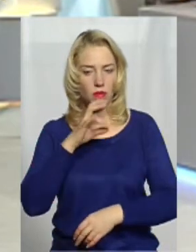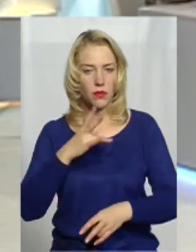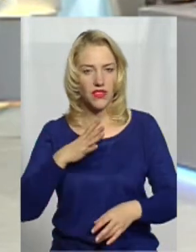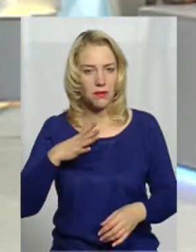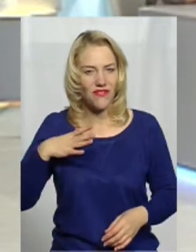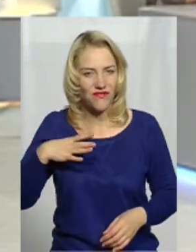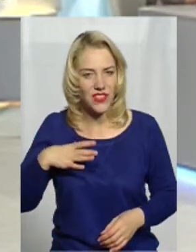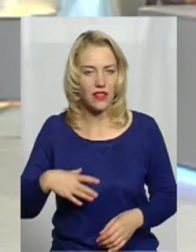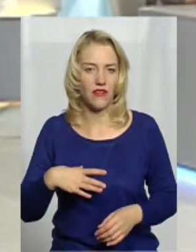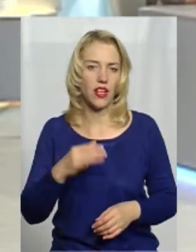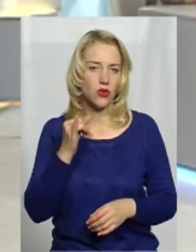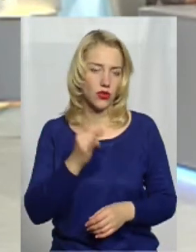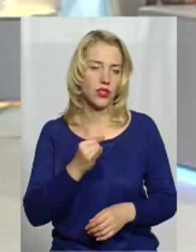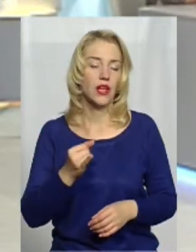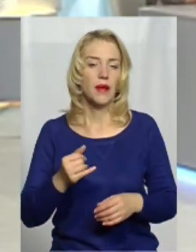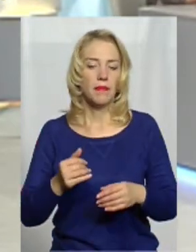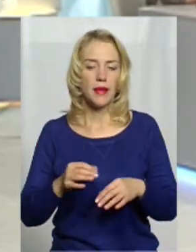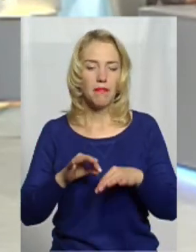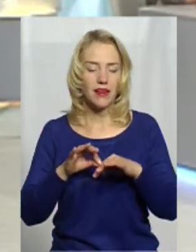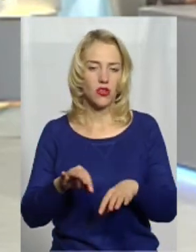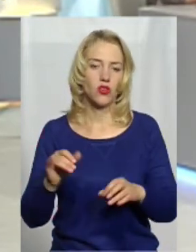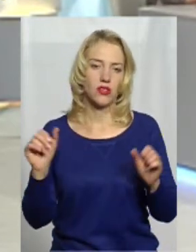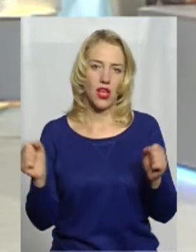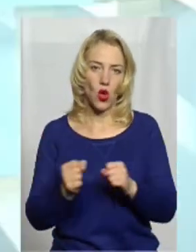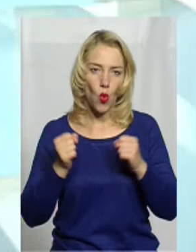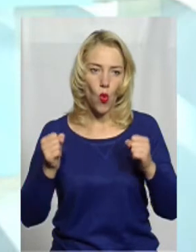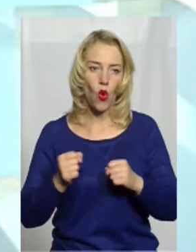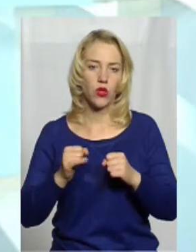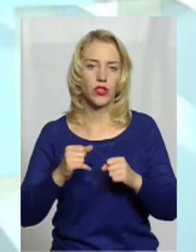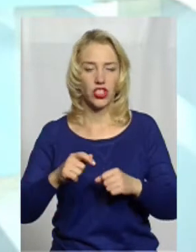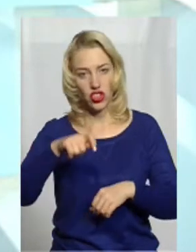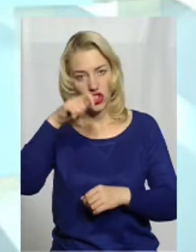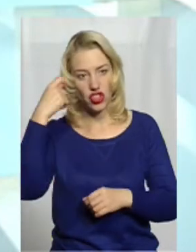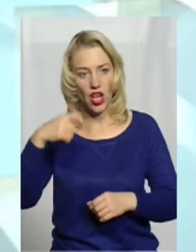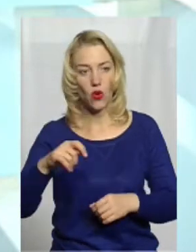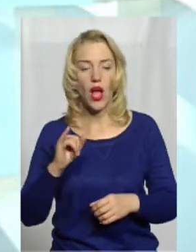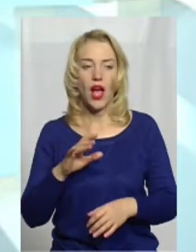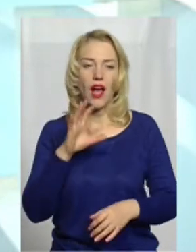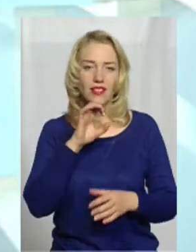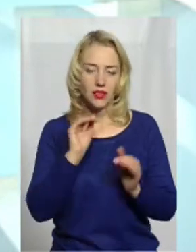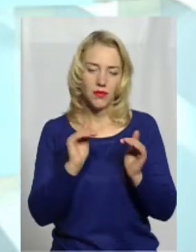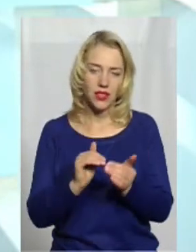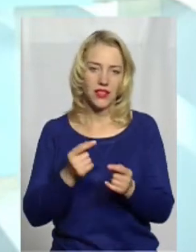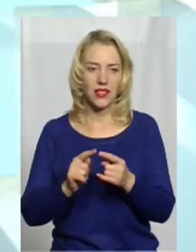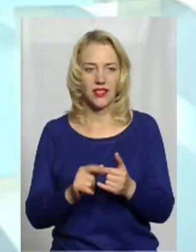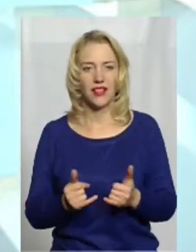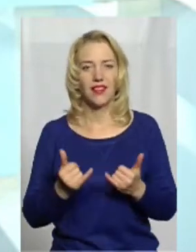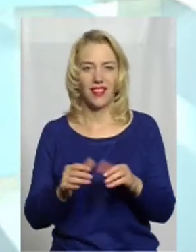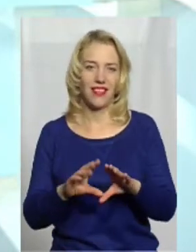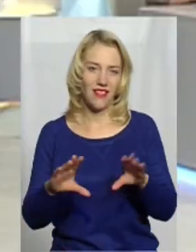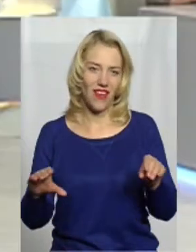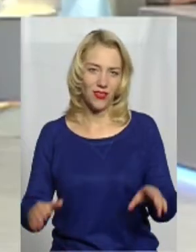і, звичайно, переносити і холод, і жару. А декоративні собаки, вони вирощені для дивану.